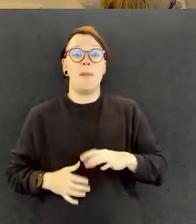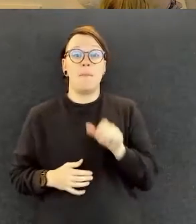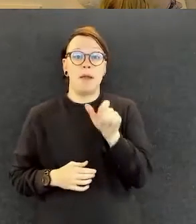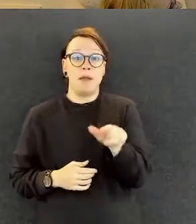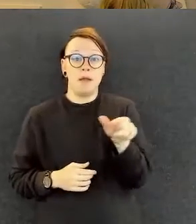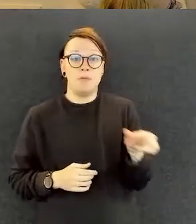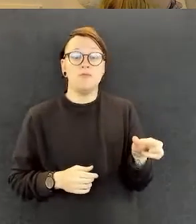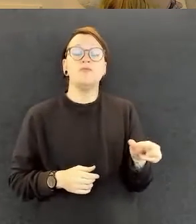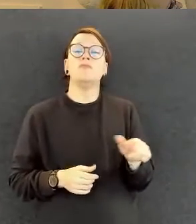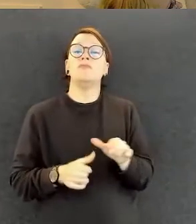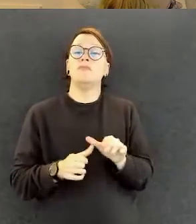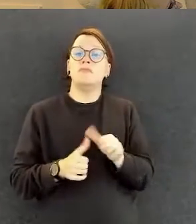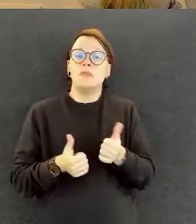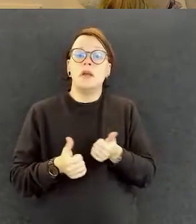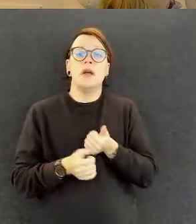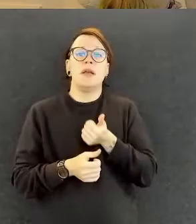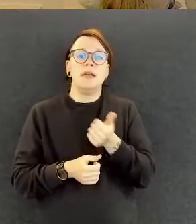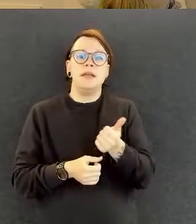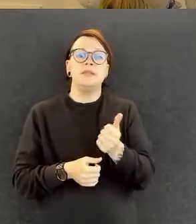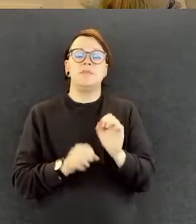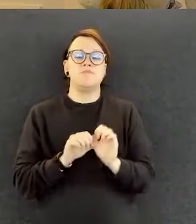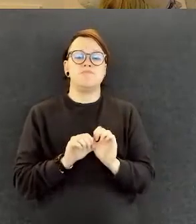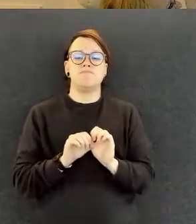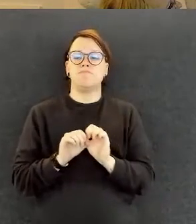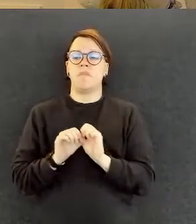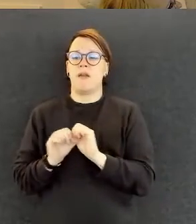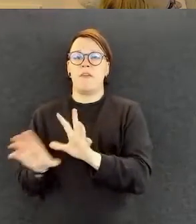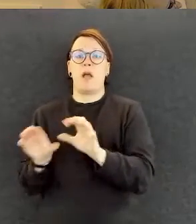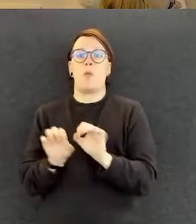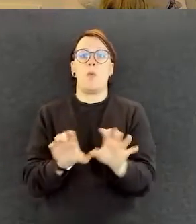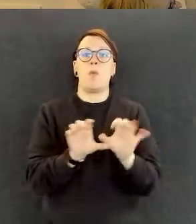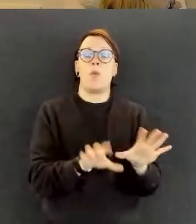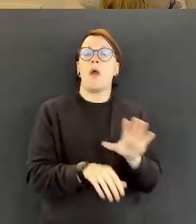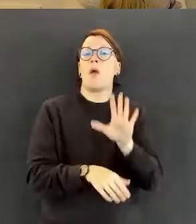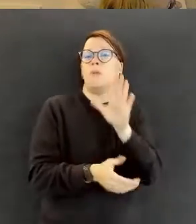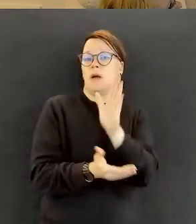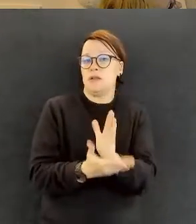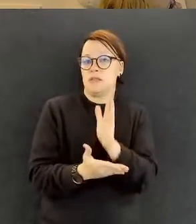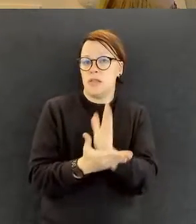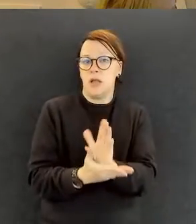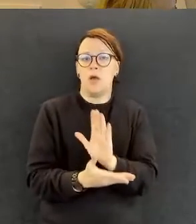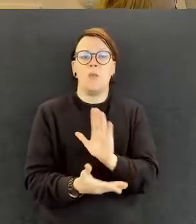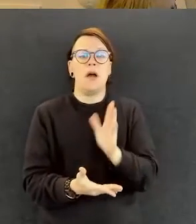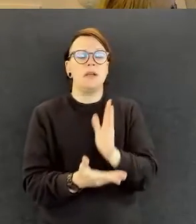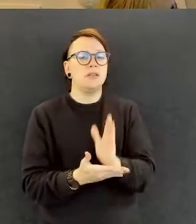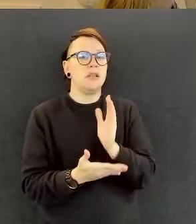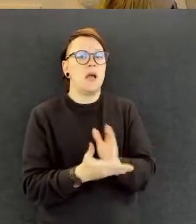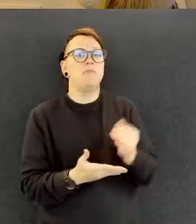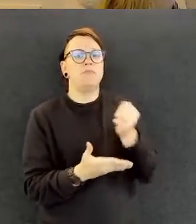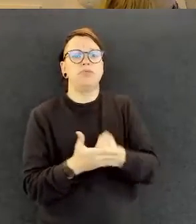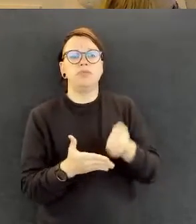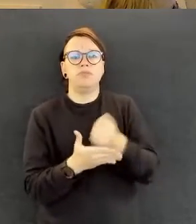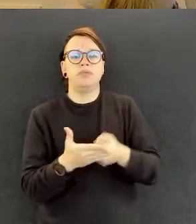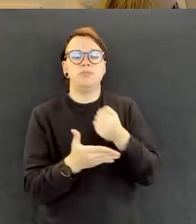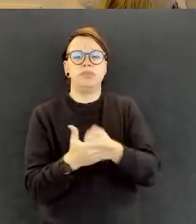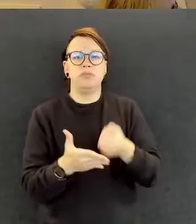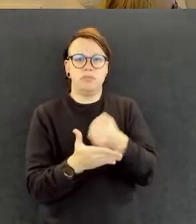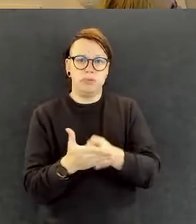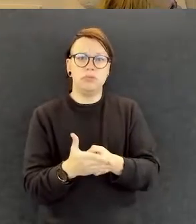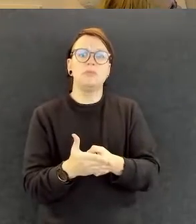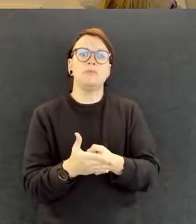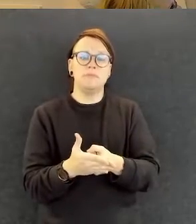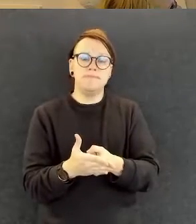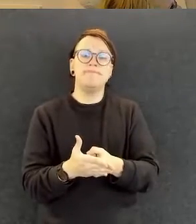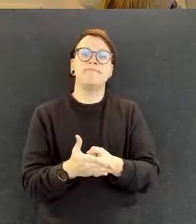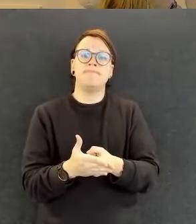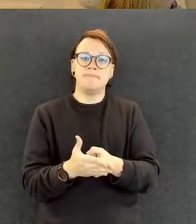vaikuttamaan itse omiin asioihinsa ja niiden edistymiseen ja